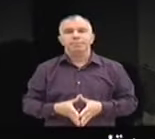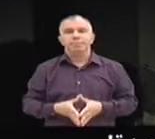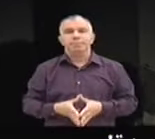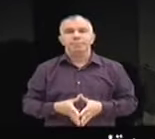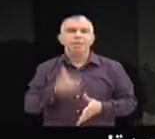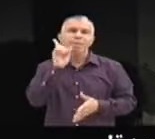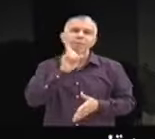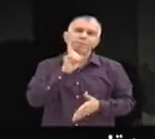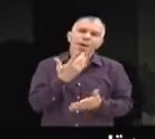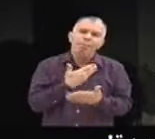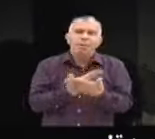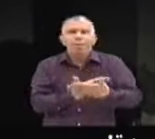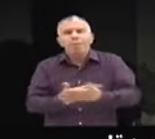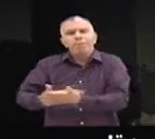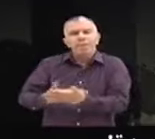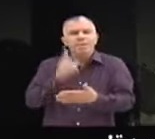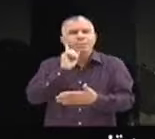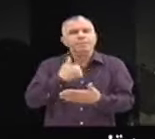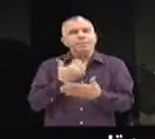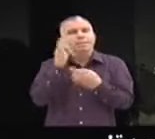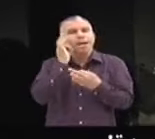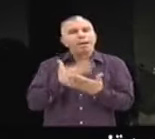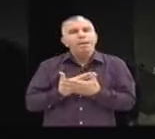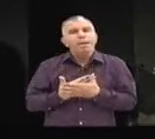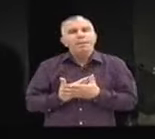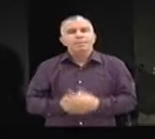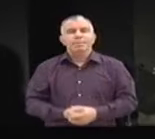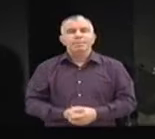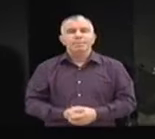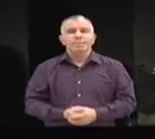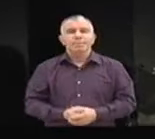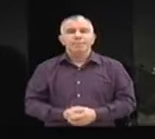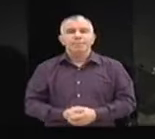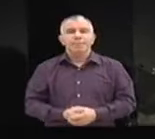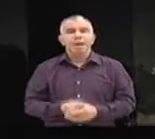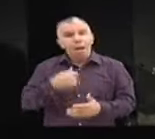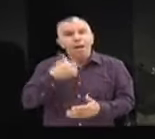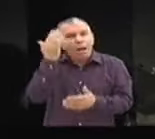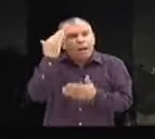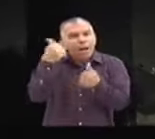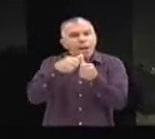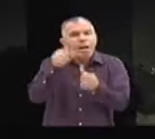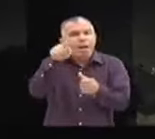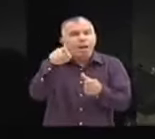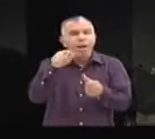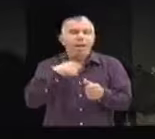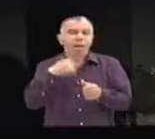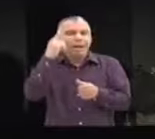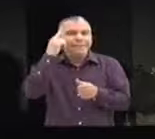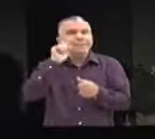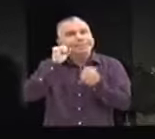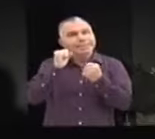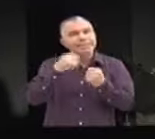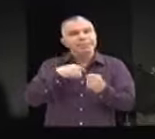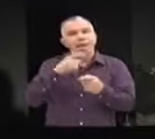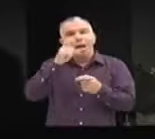Il y une petite fille pour nous, les filles. Oui, j'ai qu'une fille. Oui, je suis ici très rare chez les arabes.